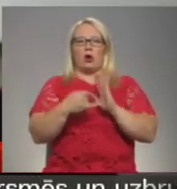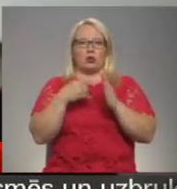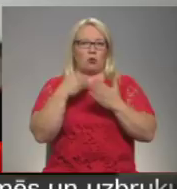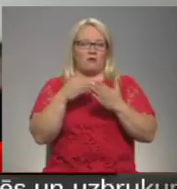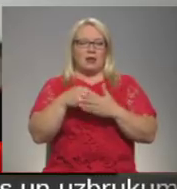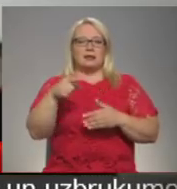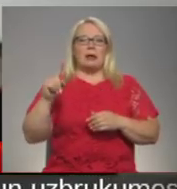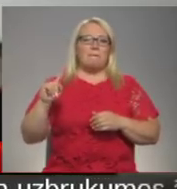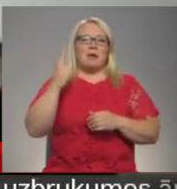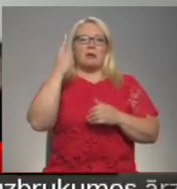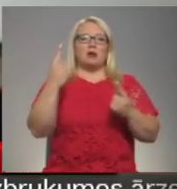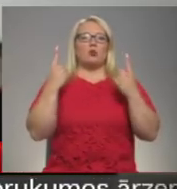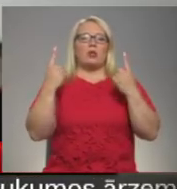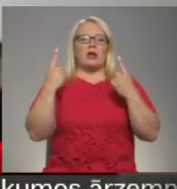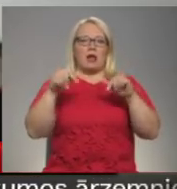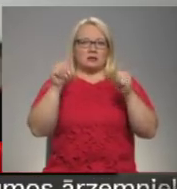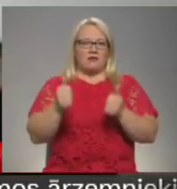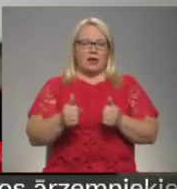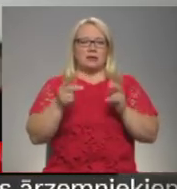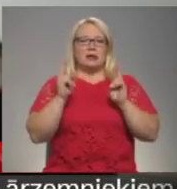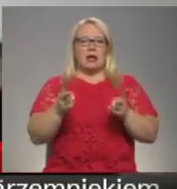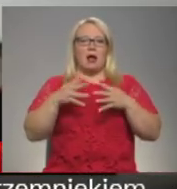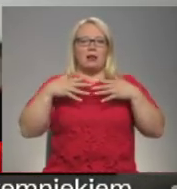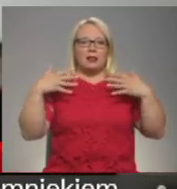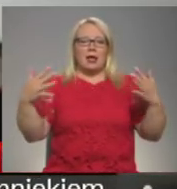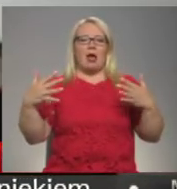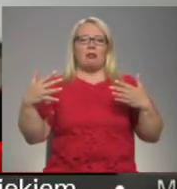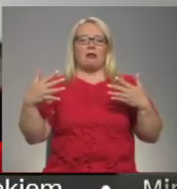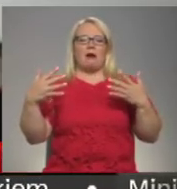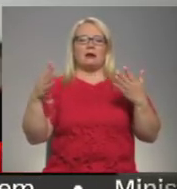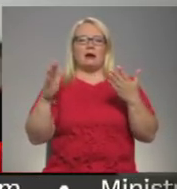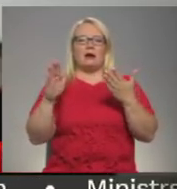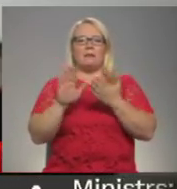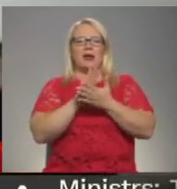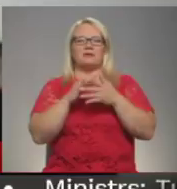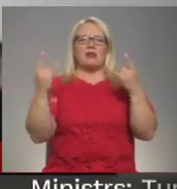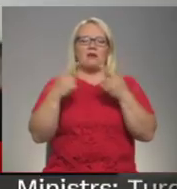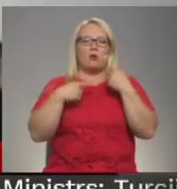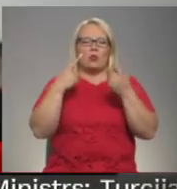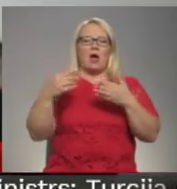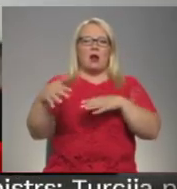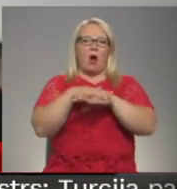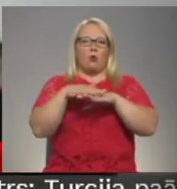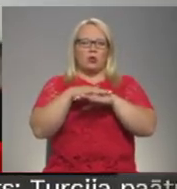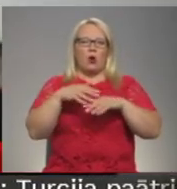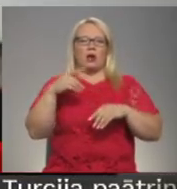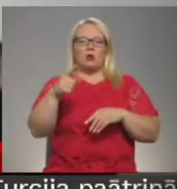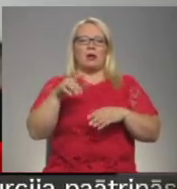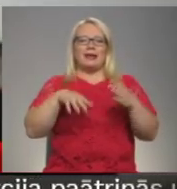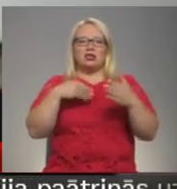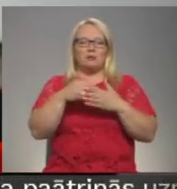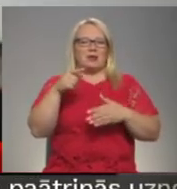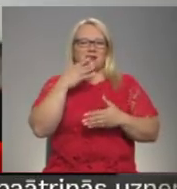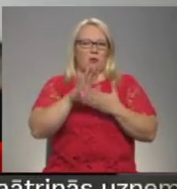unikāls veids, kā liela mēdī runā ar jaunu auditoriju. Līdz šim nekas tāds Latvijā nav bijis, lai gan